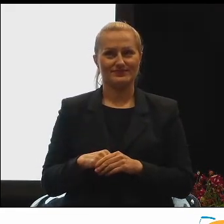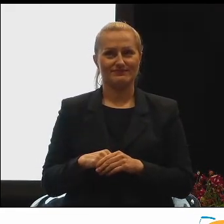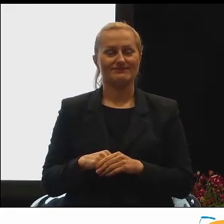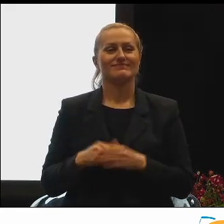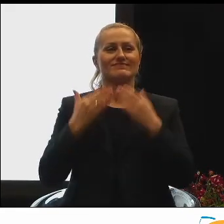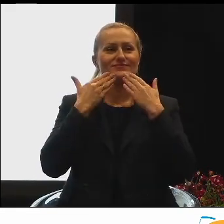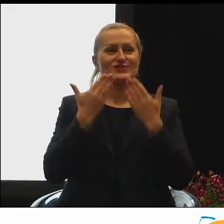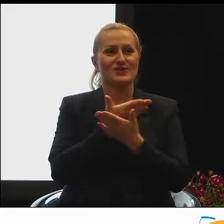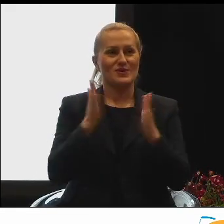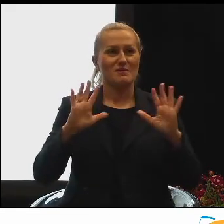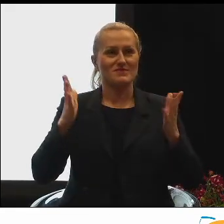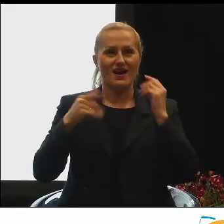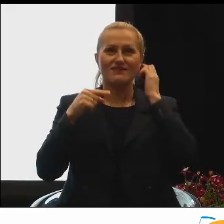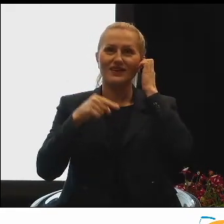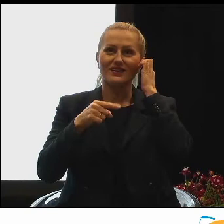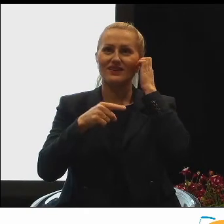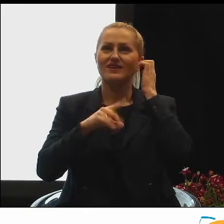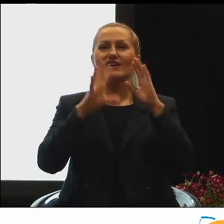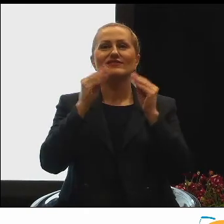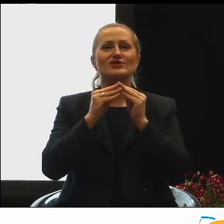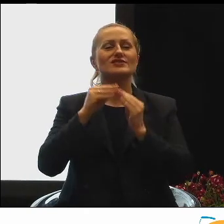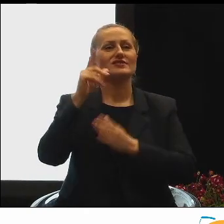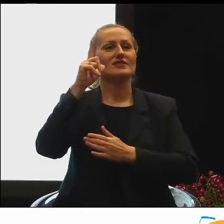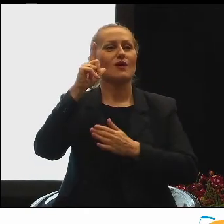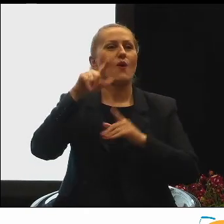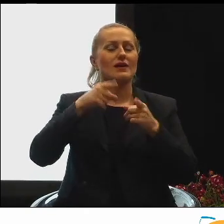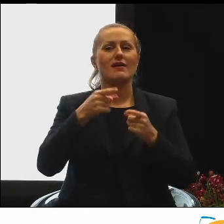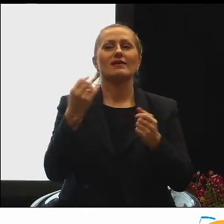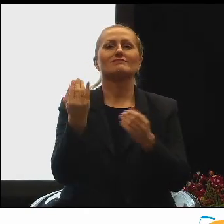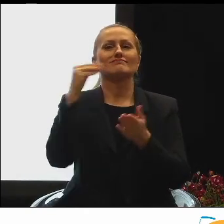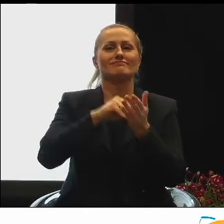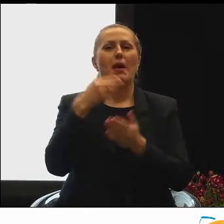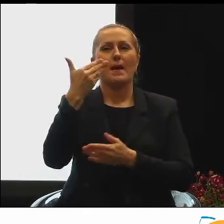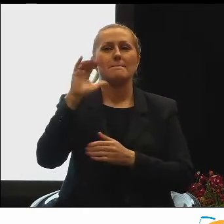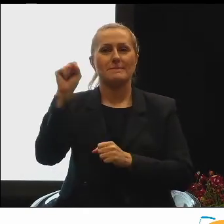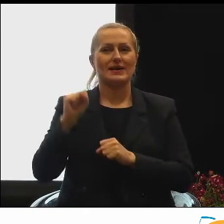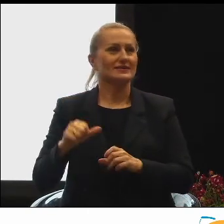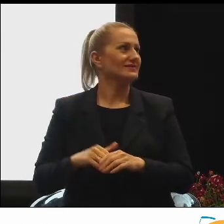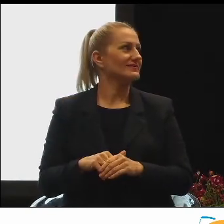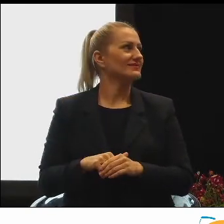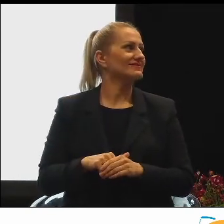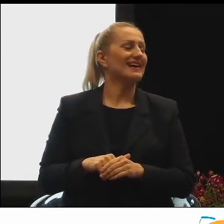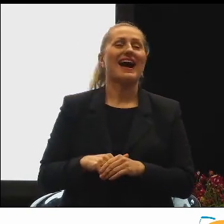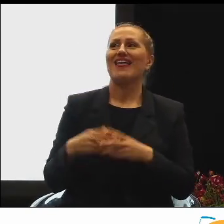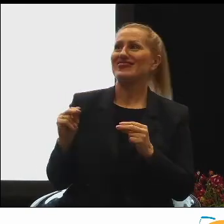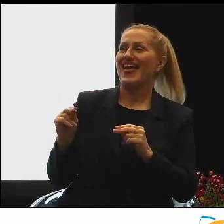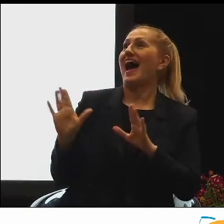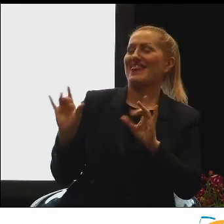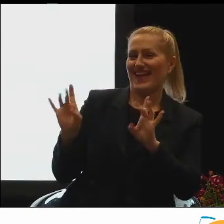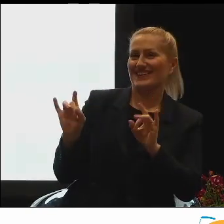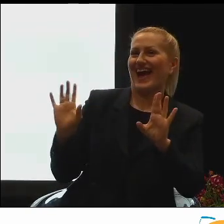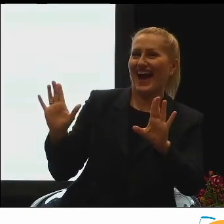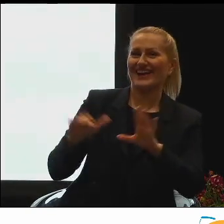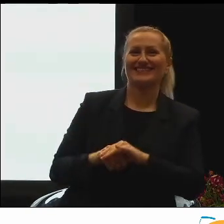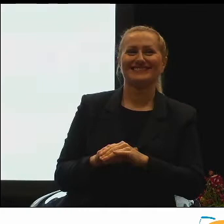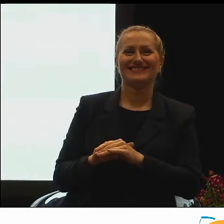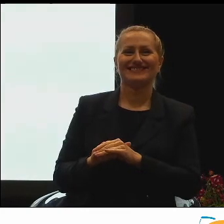Dziękuję bardzo za brawa. imieniu tej organizacji jest kolejny bank, czyli mBank. Nie, a tak, dobrze, dobrze.